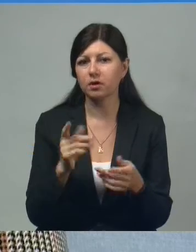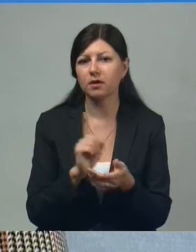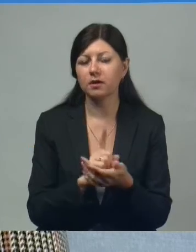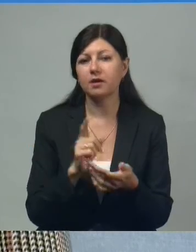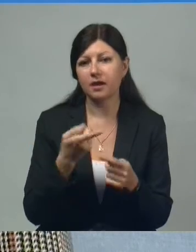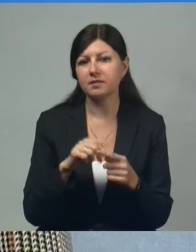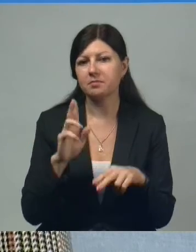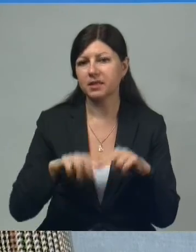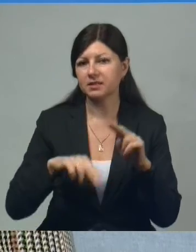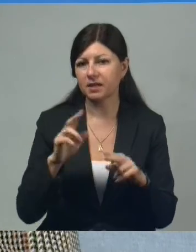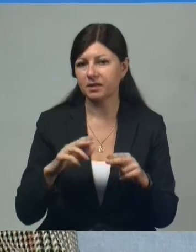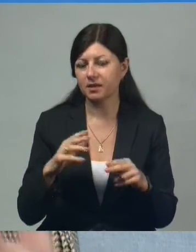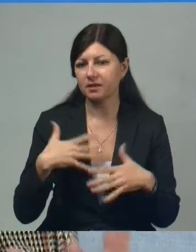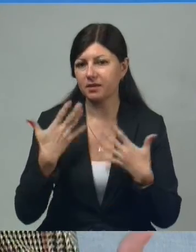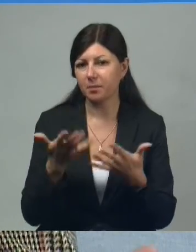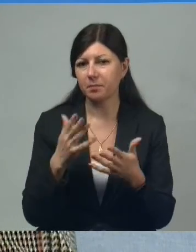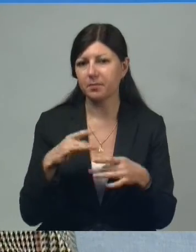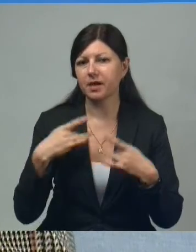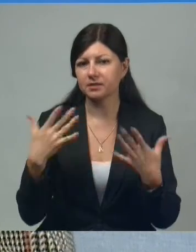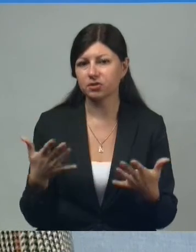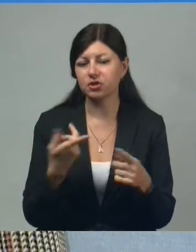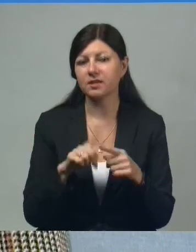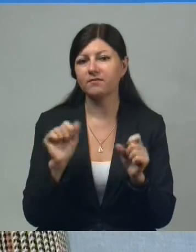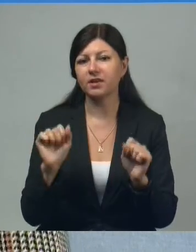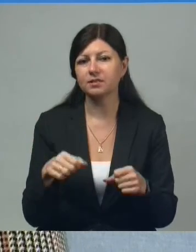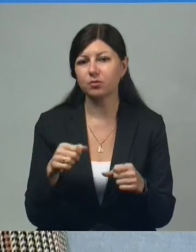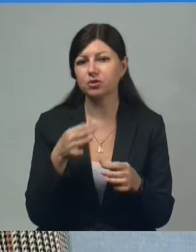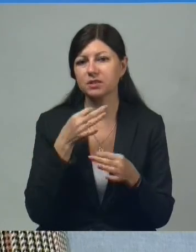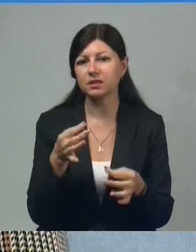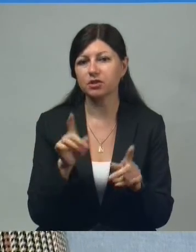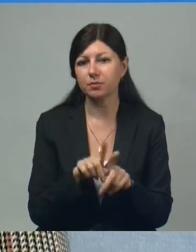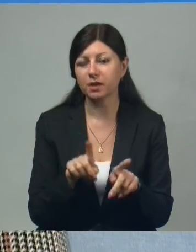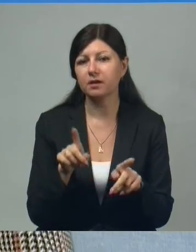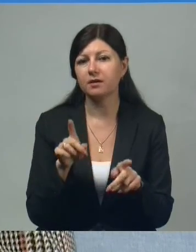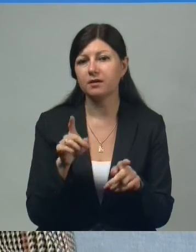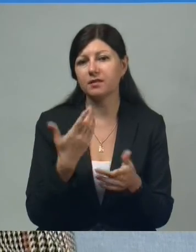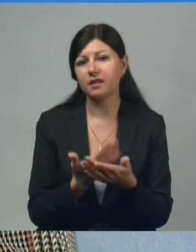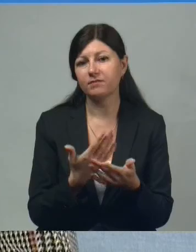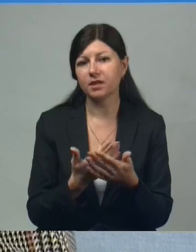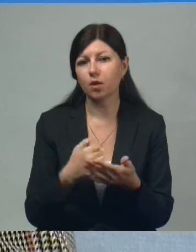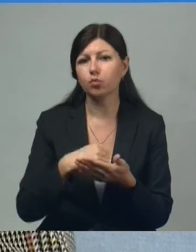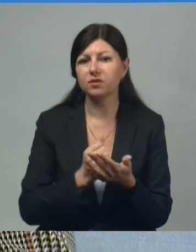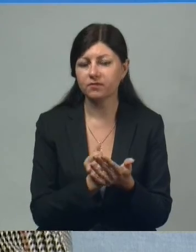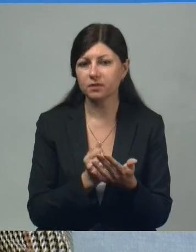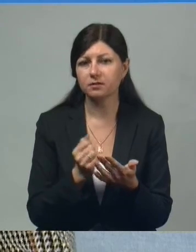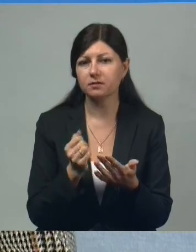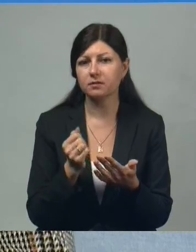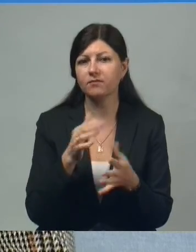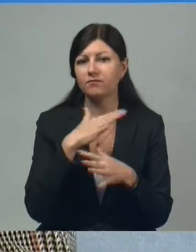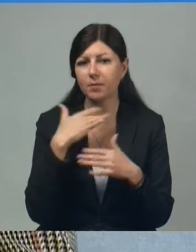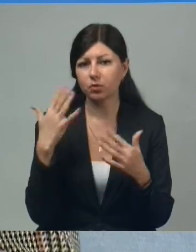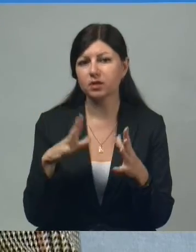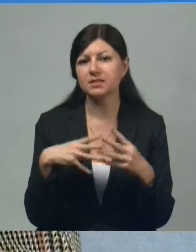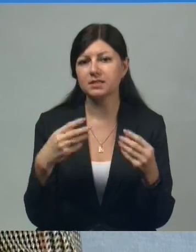праздничное настроение. Это возможность, скажем так, наверное, утвердить, и я думаю, что во многих